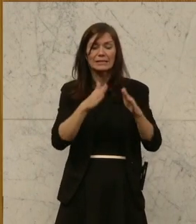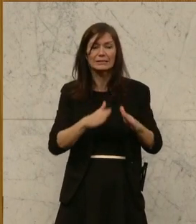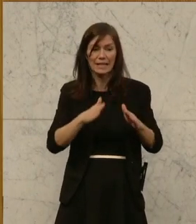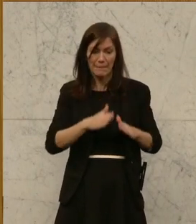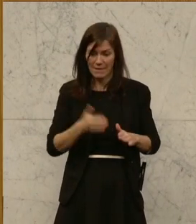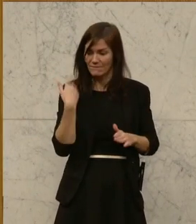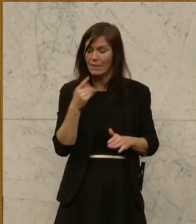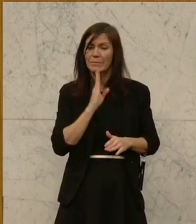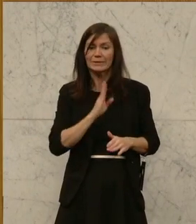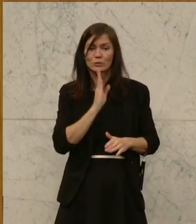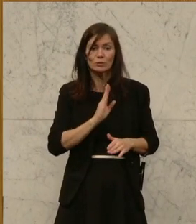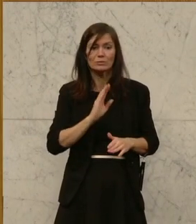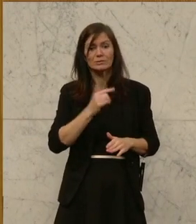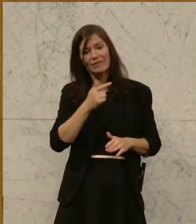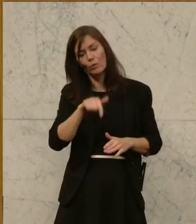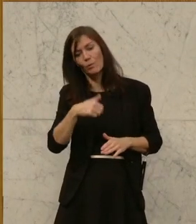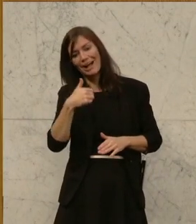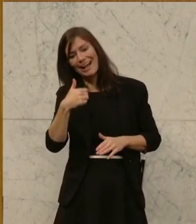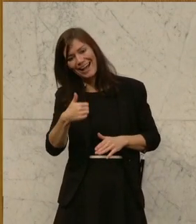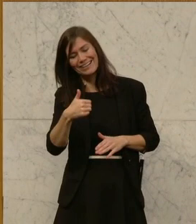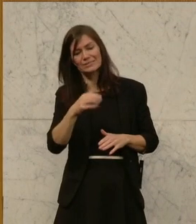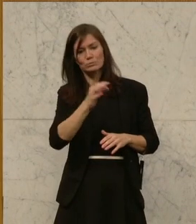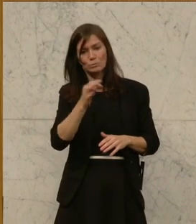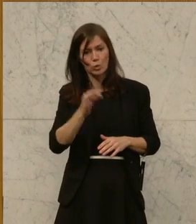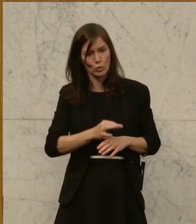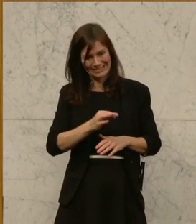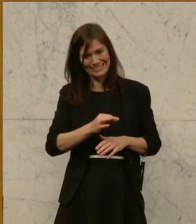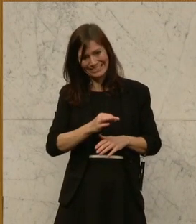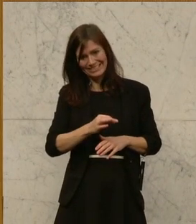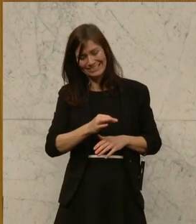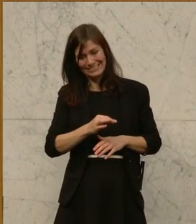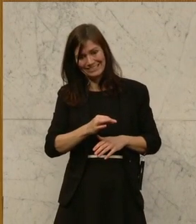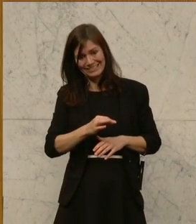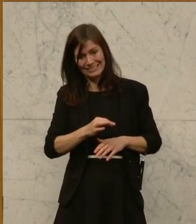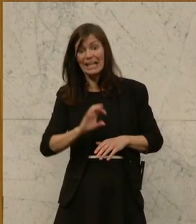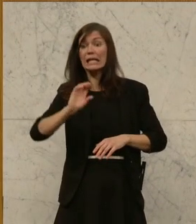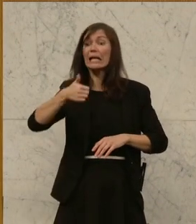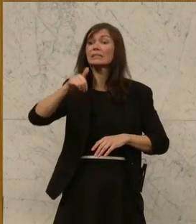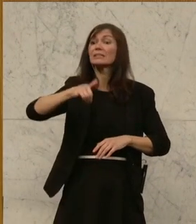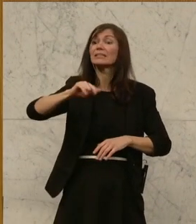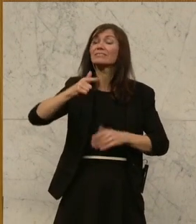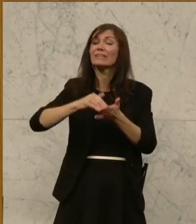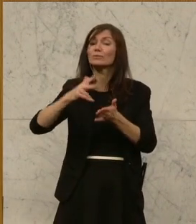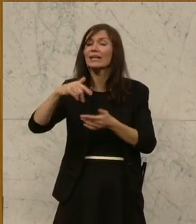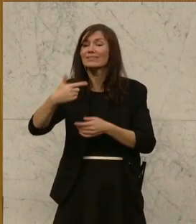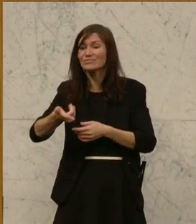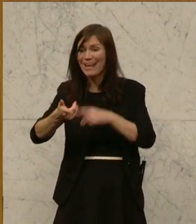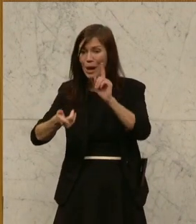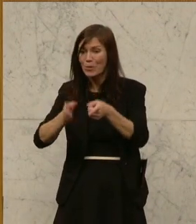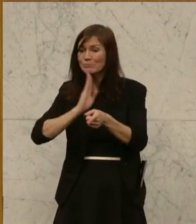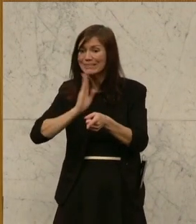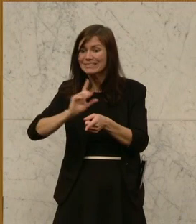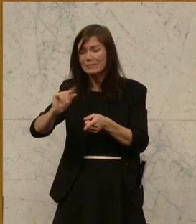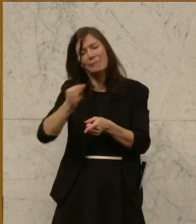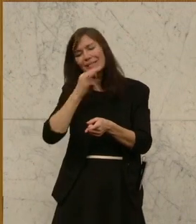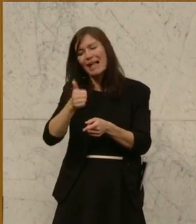am 1. Jänner. Sie waren leider dumm, falls sie sich entschieden haben für einen Pensionsantritt am 1. Jänner 2023, waren es ein bisschen blöd. Wären es einen